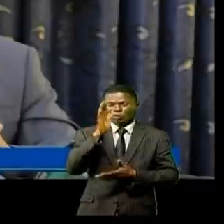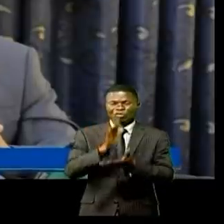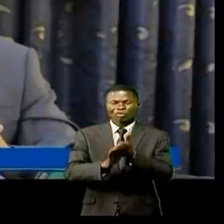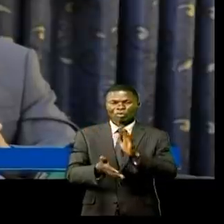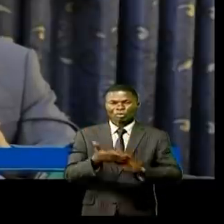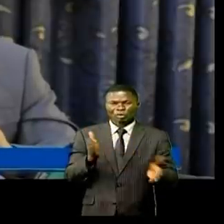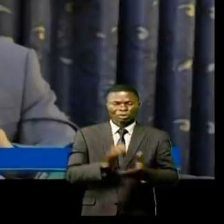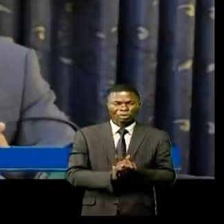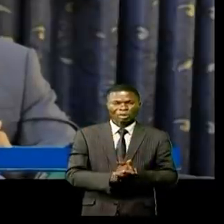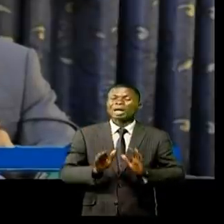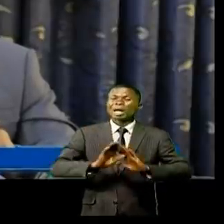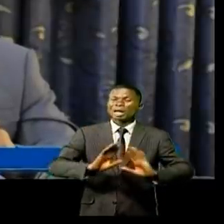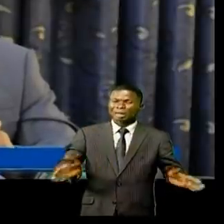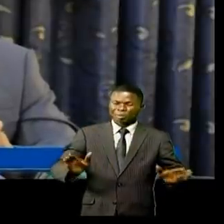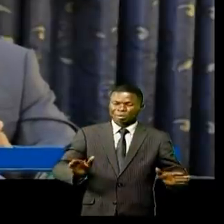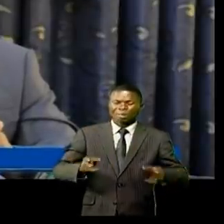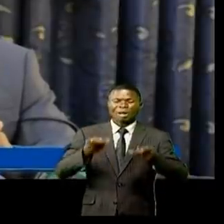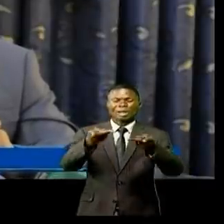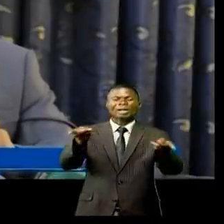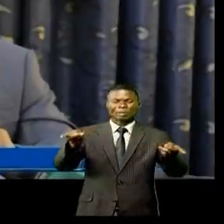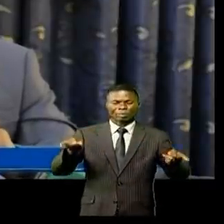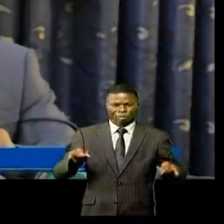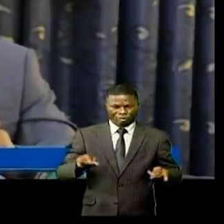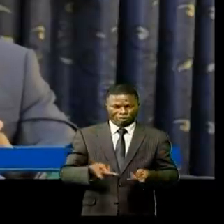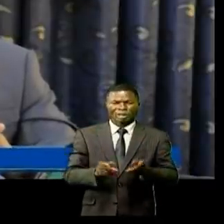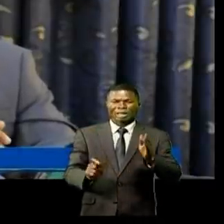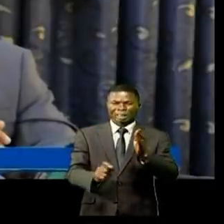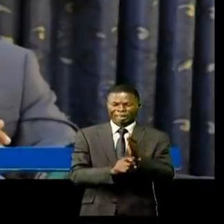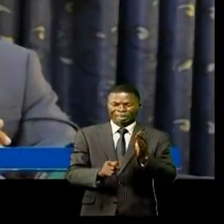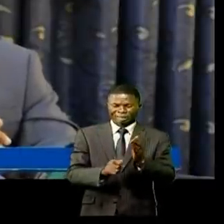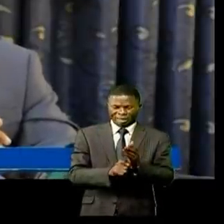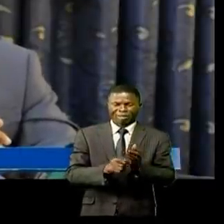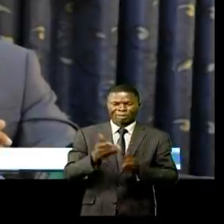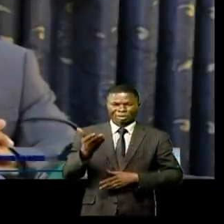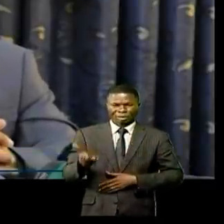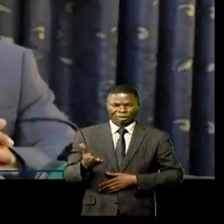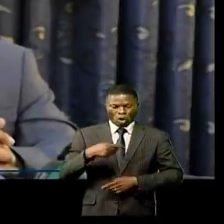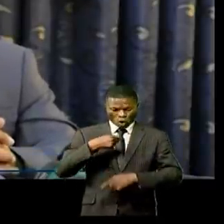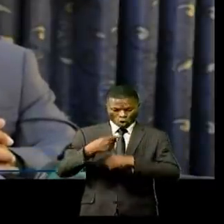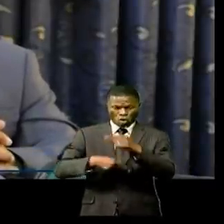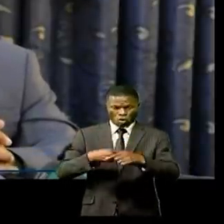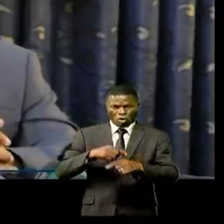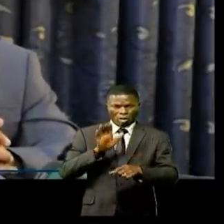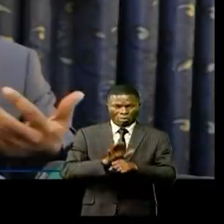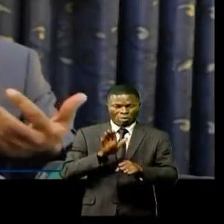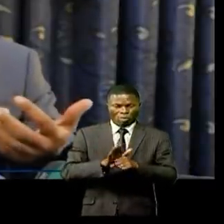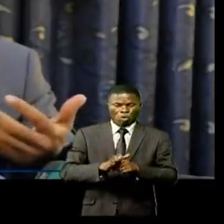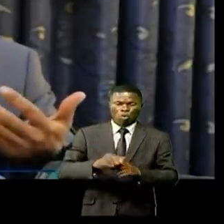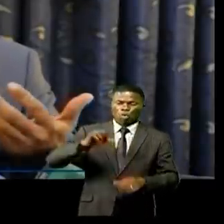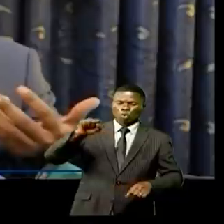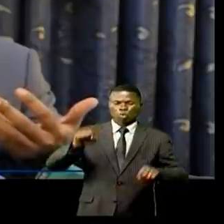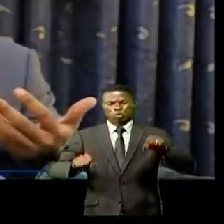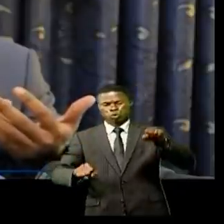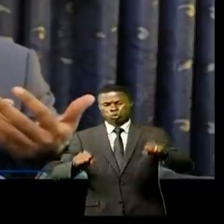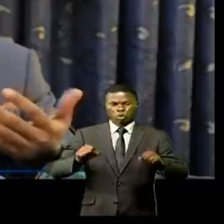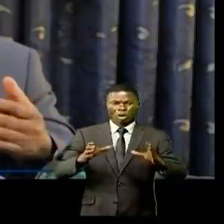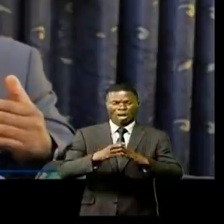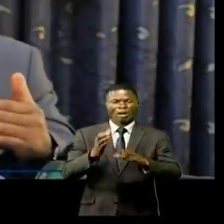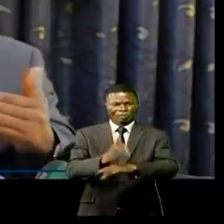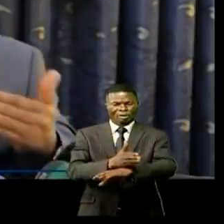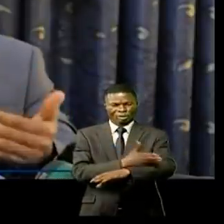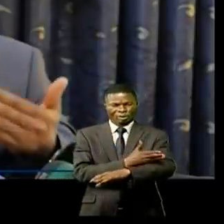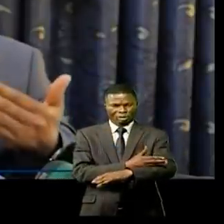une compétence environnementale et technique avérée. Au début, il y eu beaucoup de tâtonnements, mais avec l'évolution,